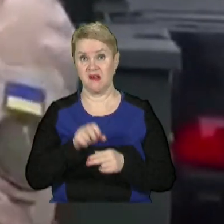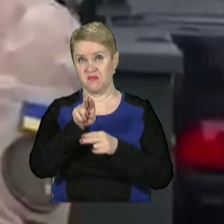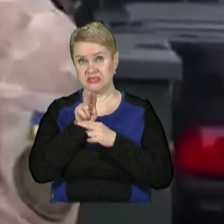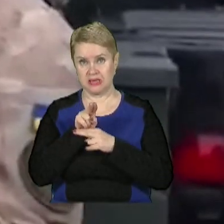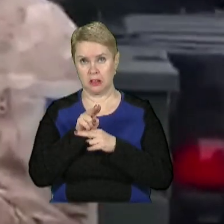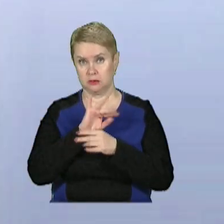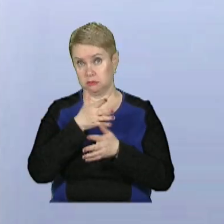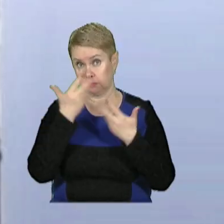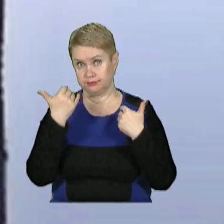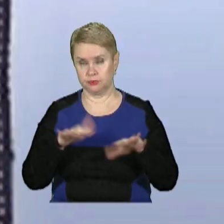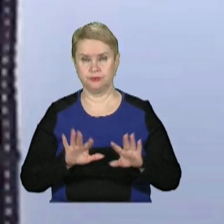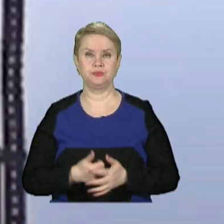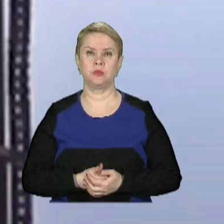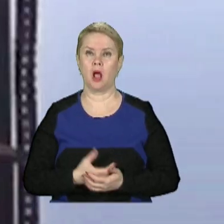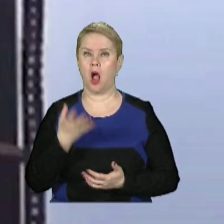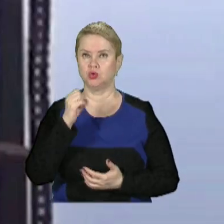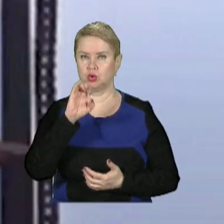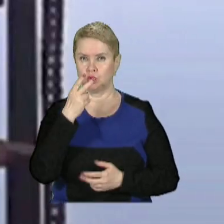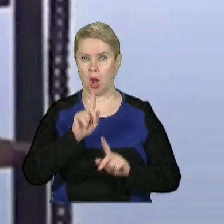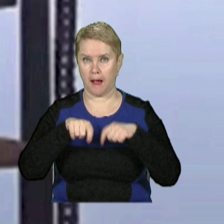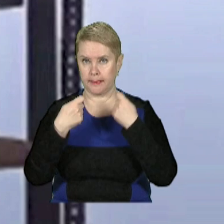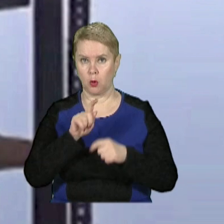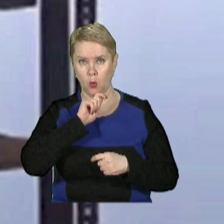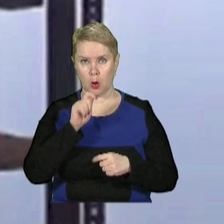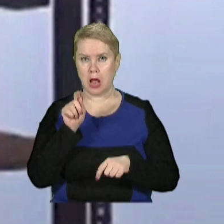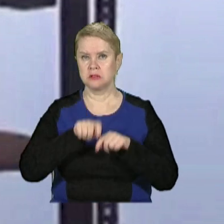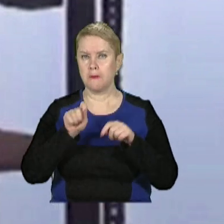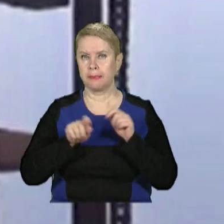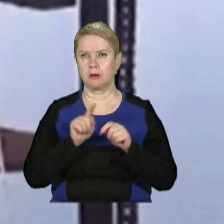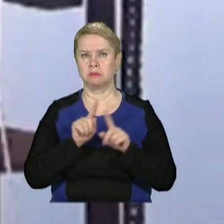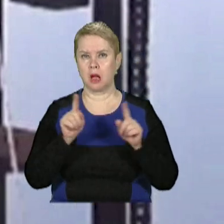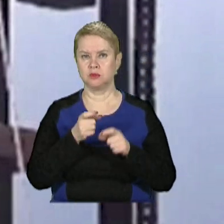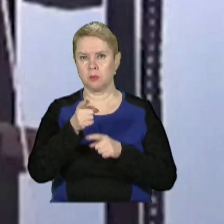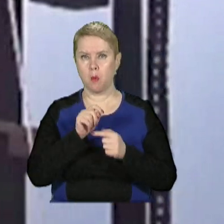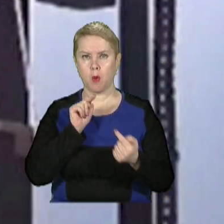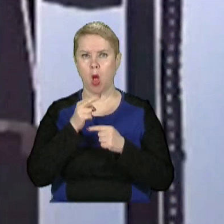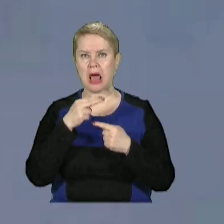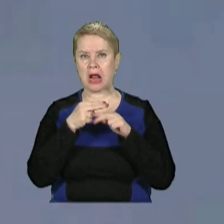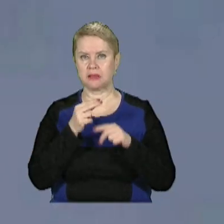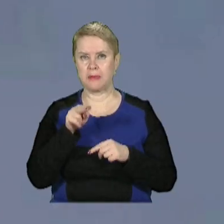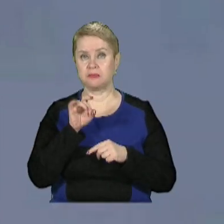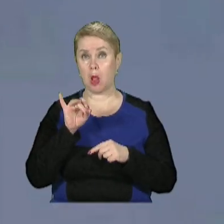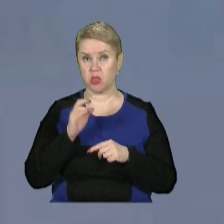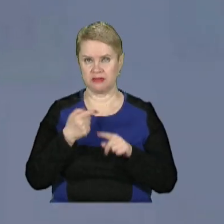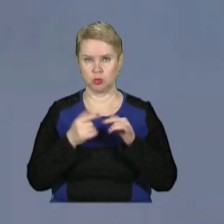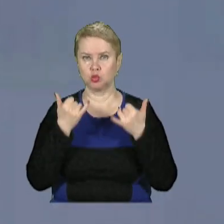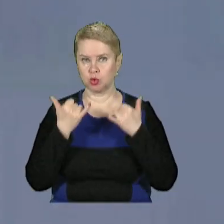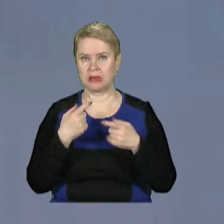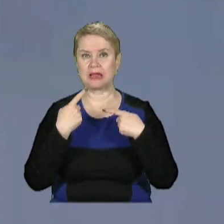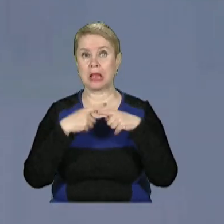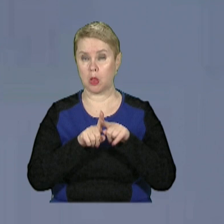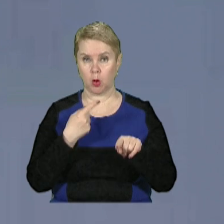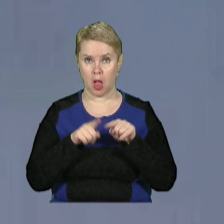І забути. А ще США передадуть Україні експериментальну зброю проти іранських безпілотників. Це сучасні